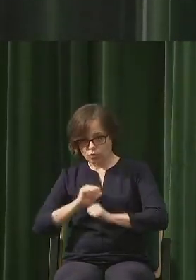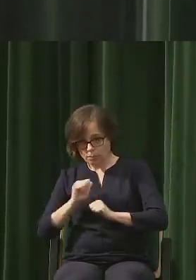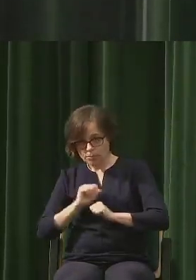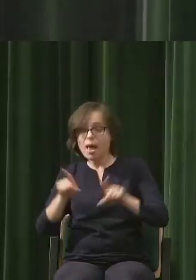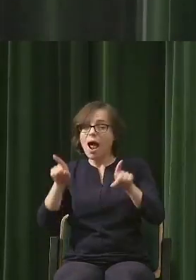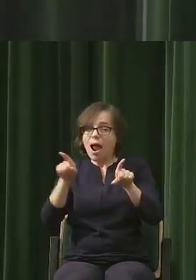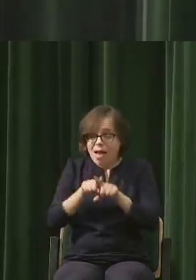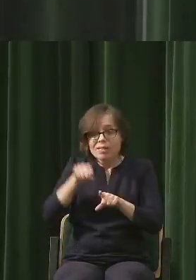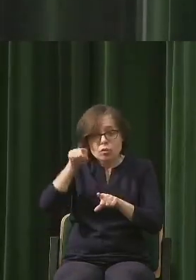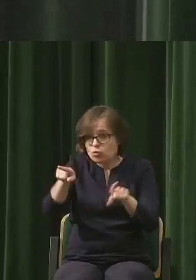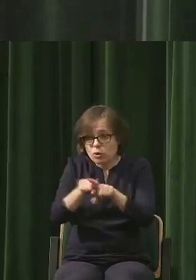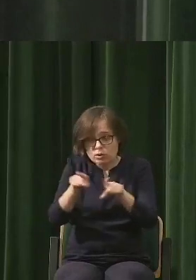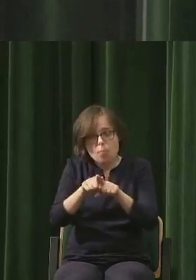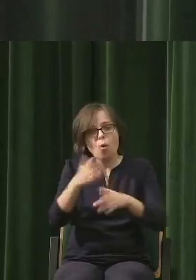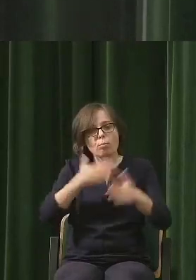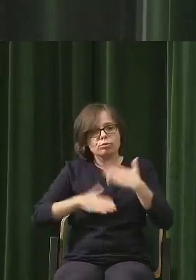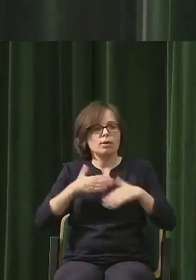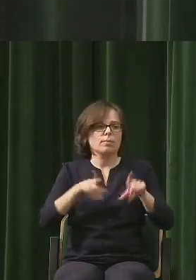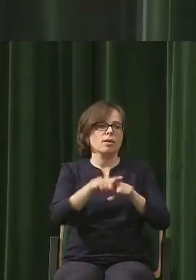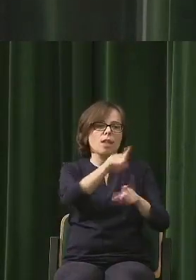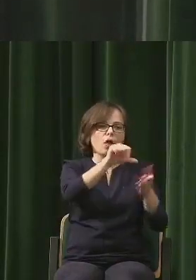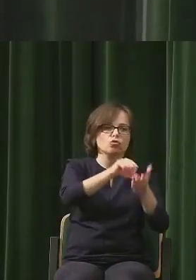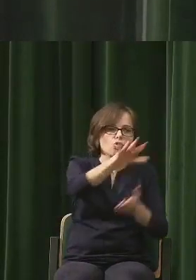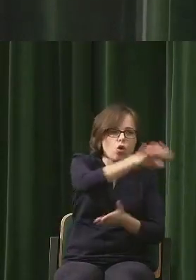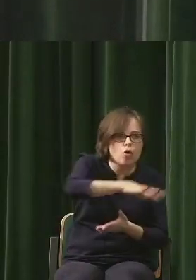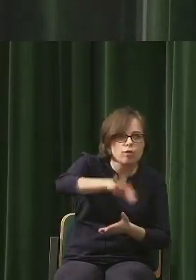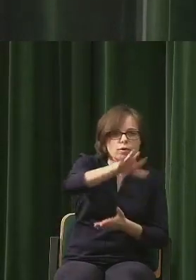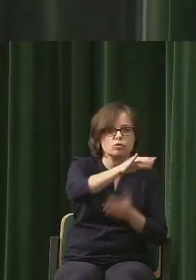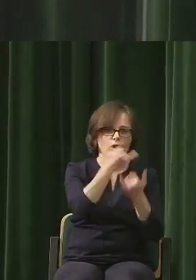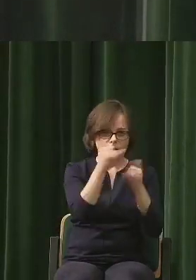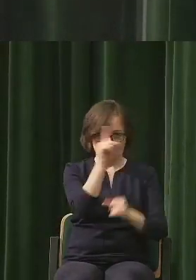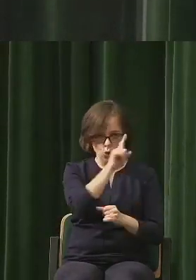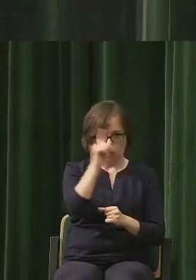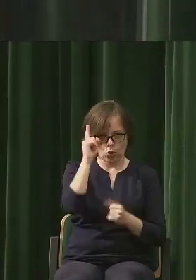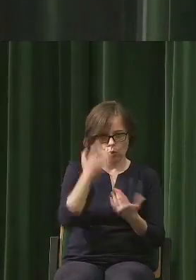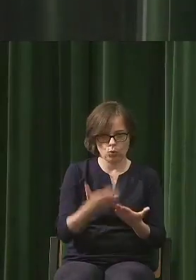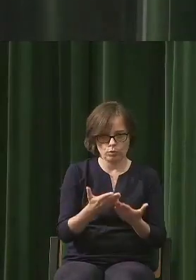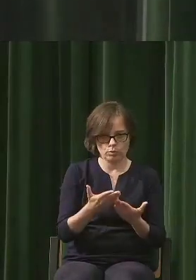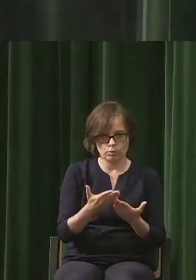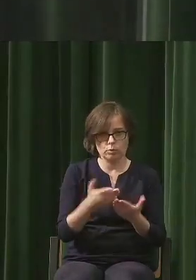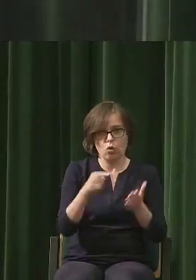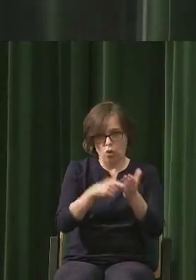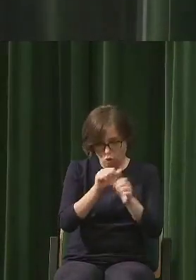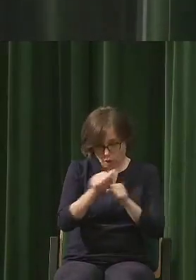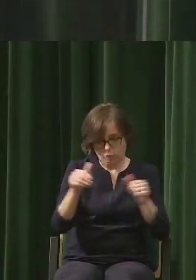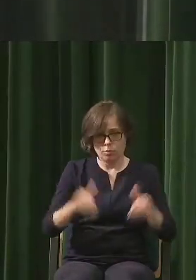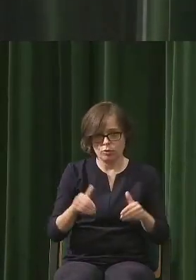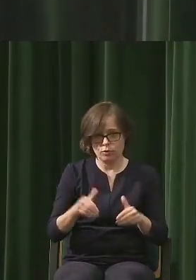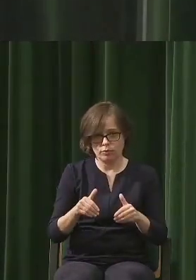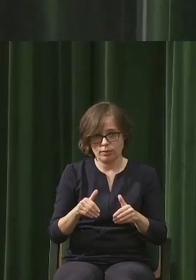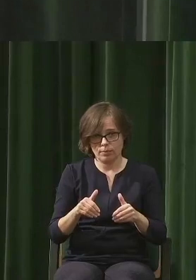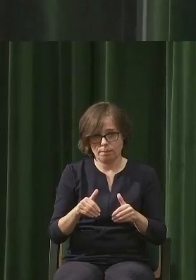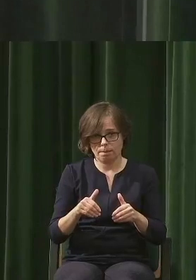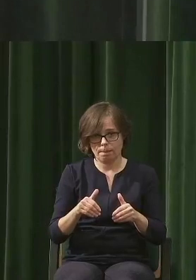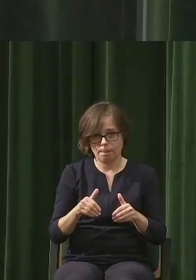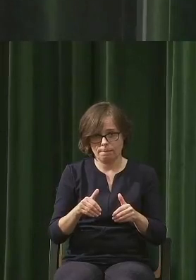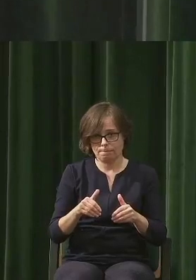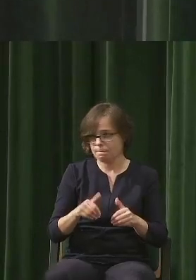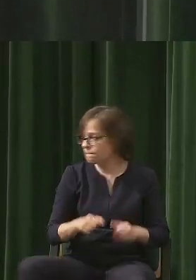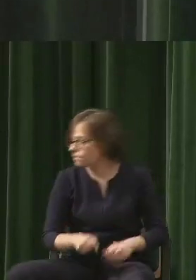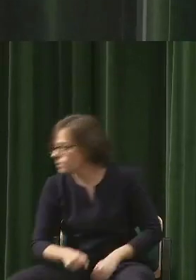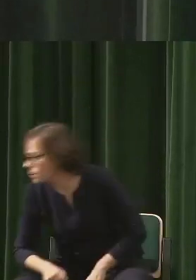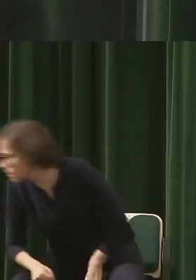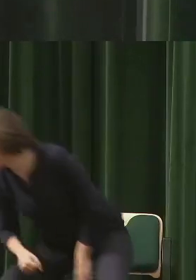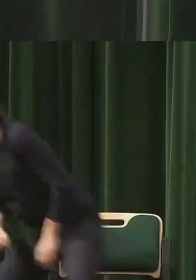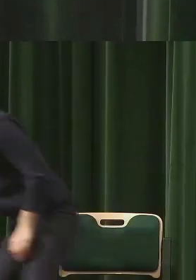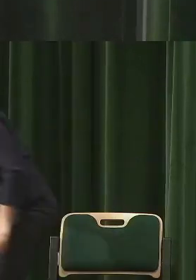przyjemne, korzystne dla środowiska, dla innych ludzi i takie rzeczy są możliwe, tylko, że w powszechnej